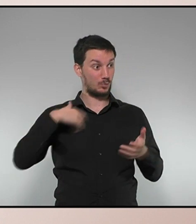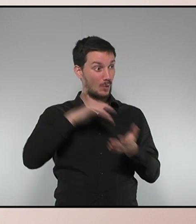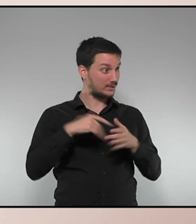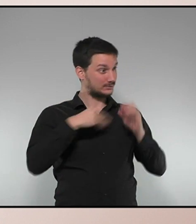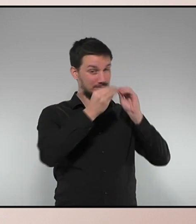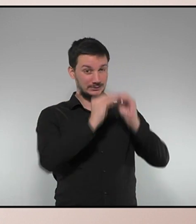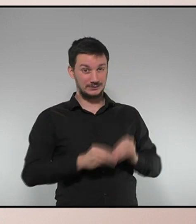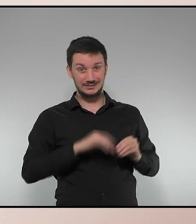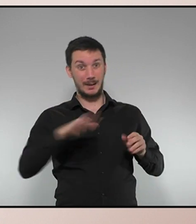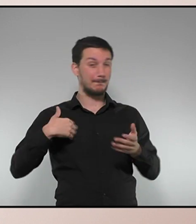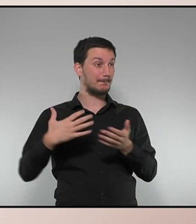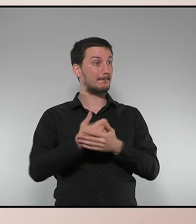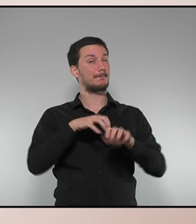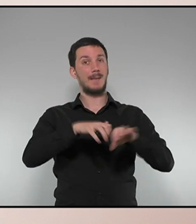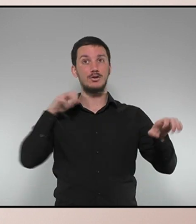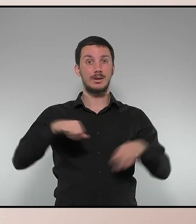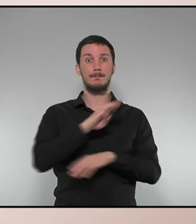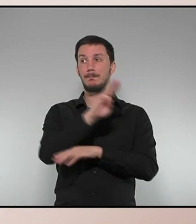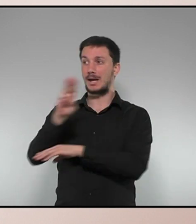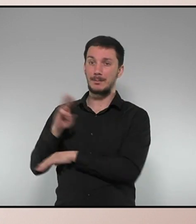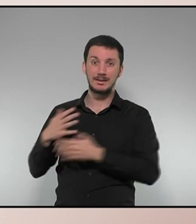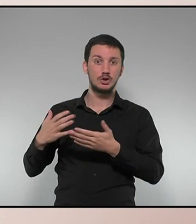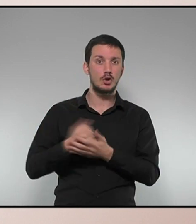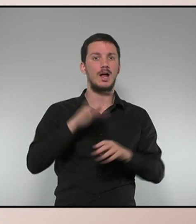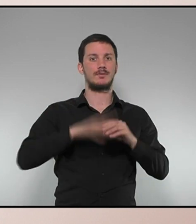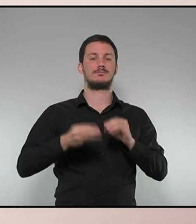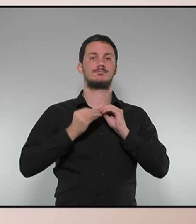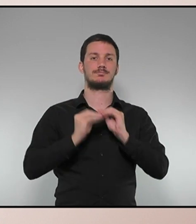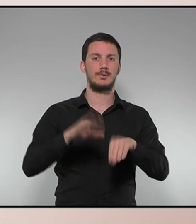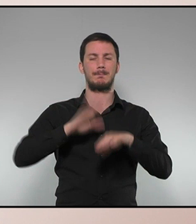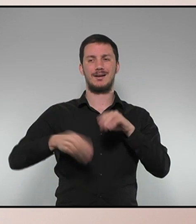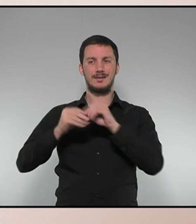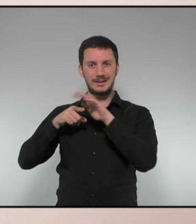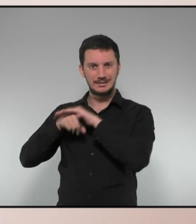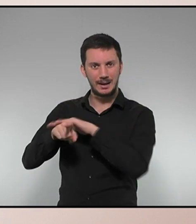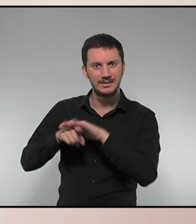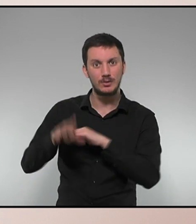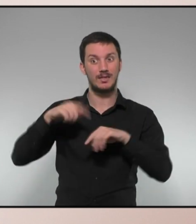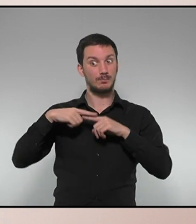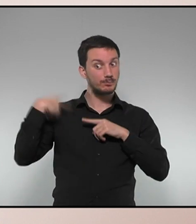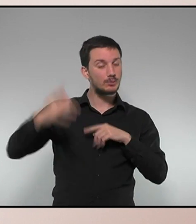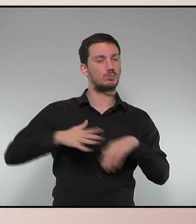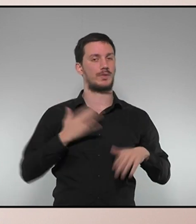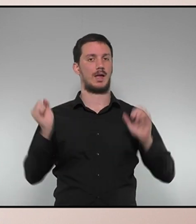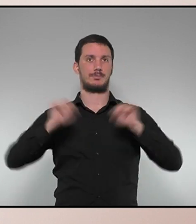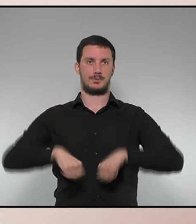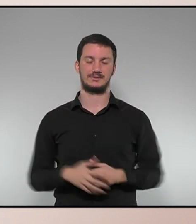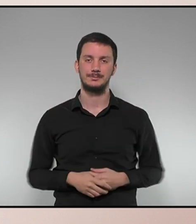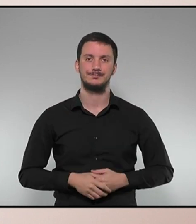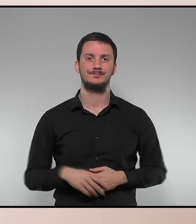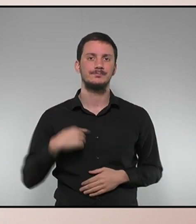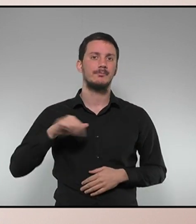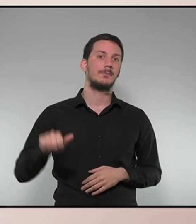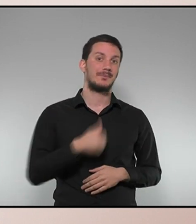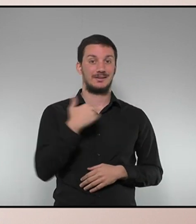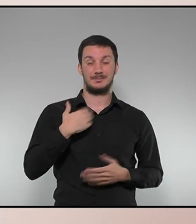hi hagi la majoria parlamentària per garantir-ne la viabilitat, la tramitació i la seva aprovació. Per tant, en primer lloc, deixi-me fer